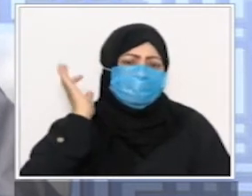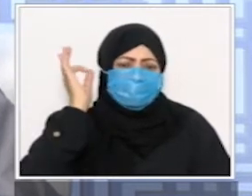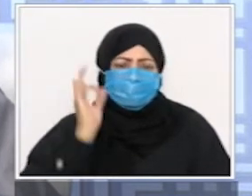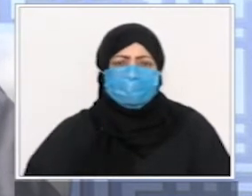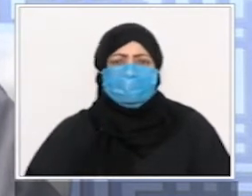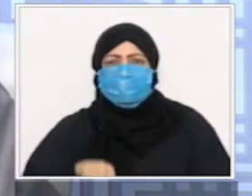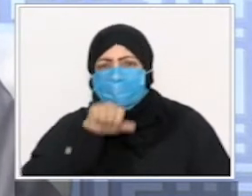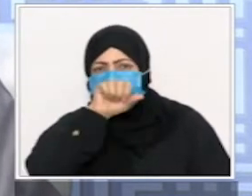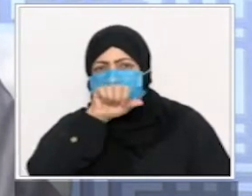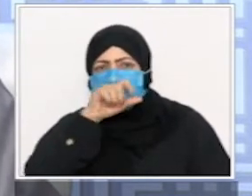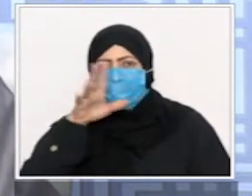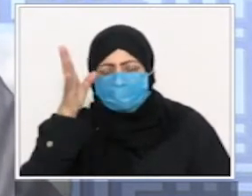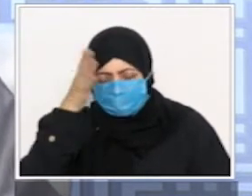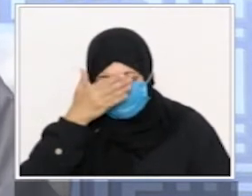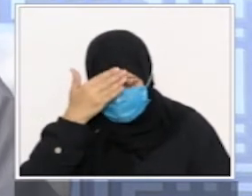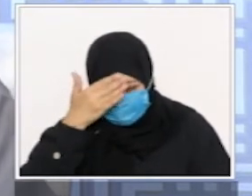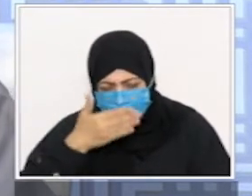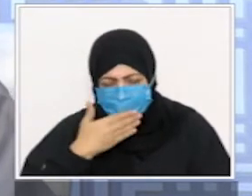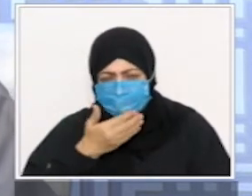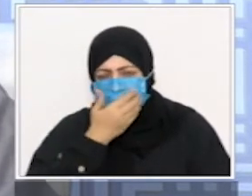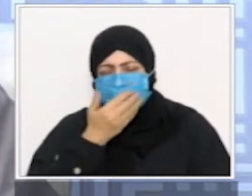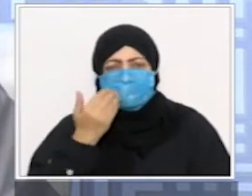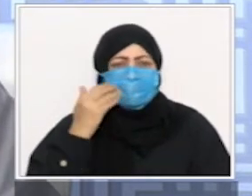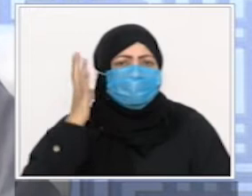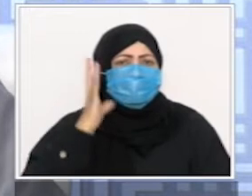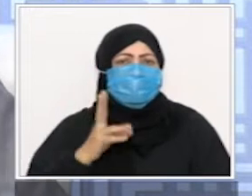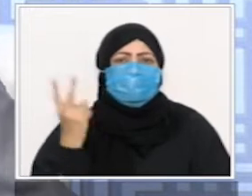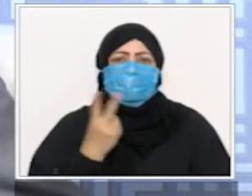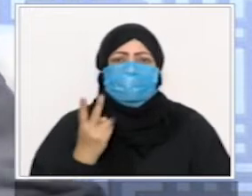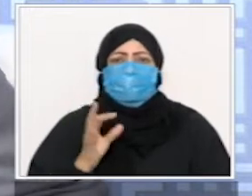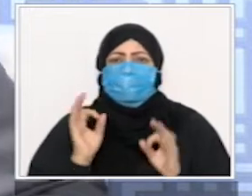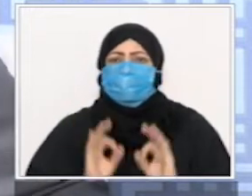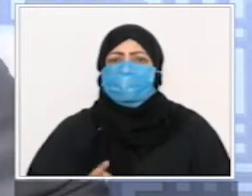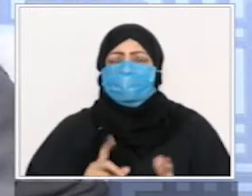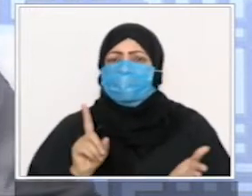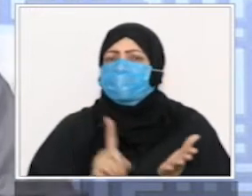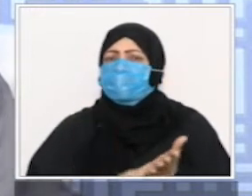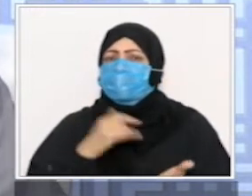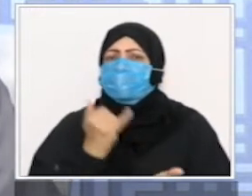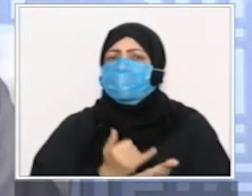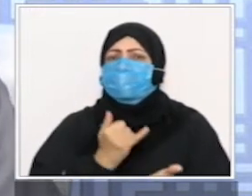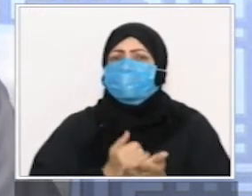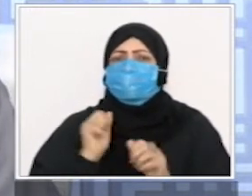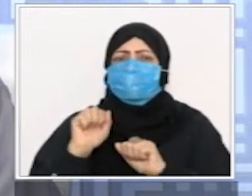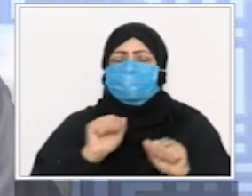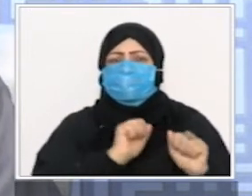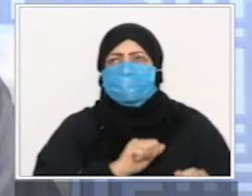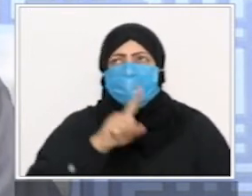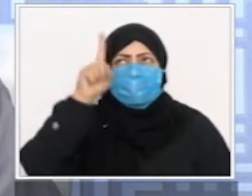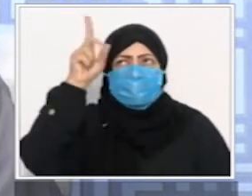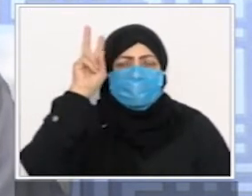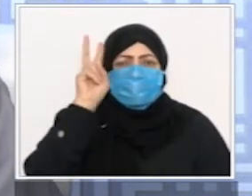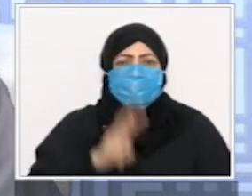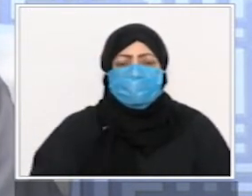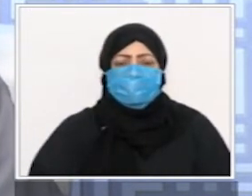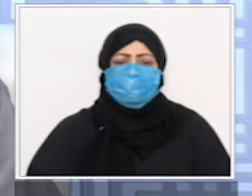الصلاة فأنت رانك مسؤول أمام الله عز وجل الله عز وجل يقول فوقفوهم إنهم مسؤولون فأنت